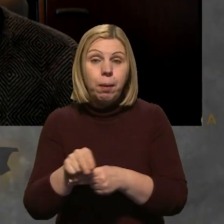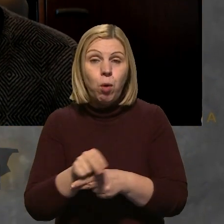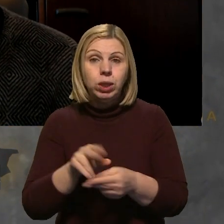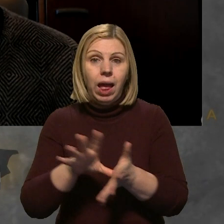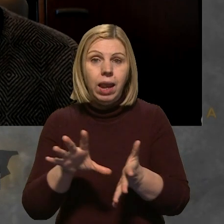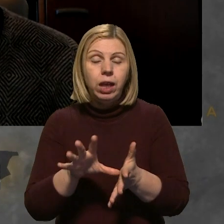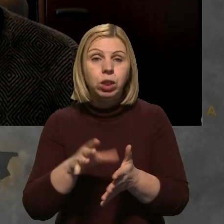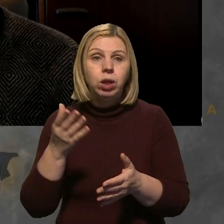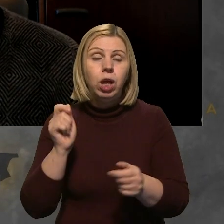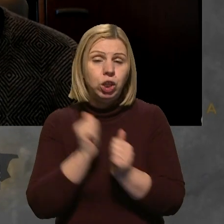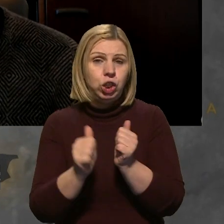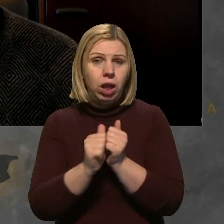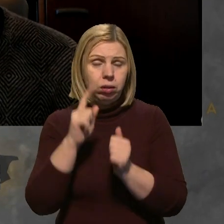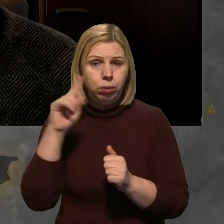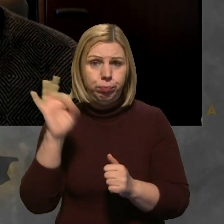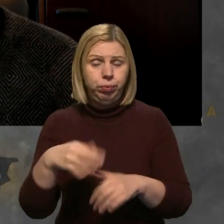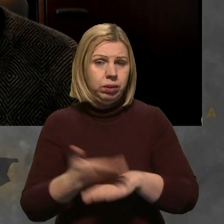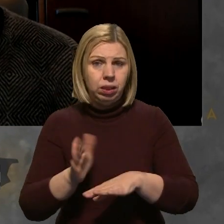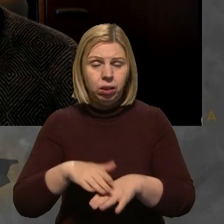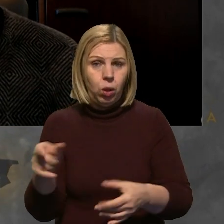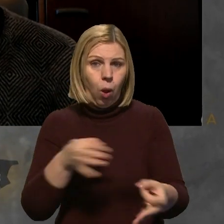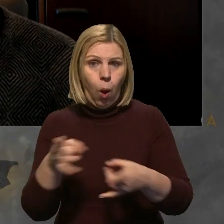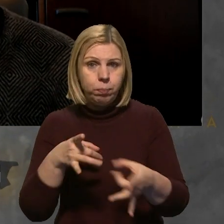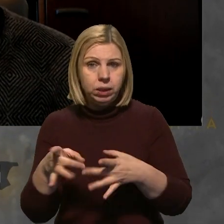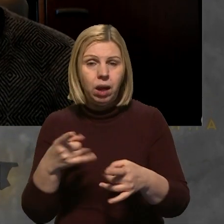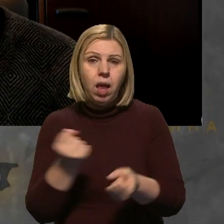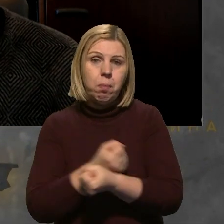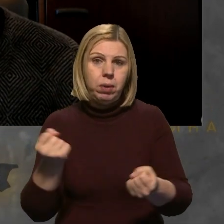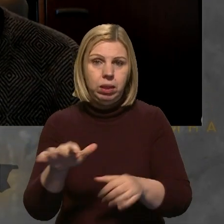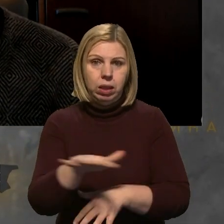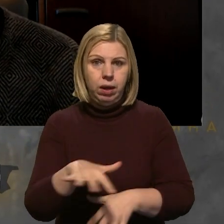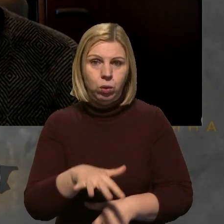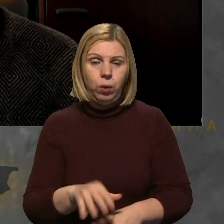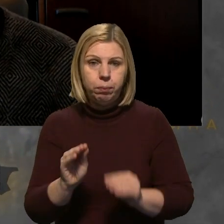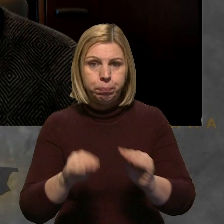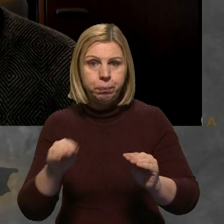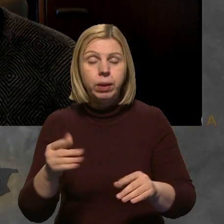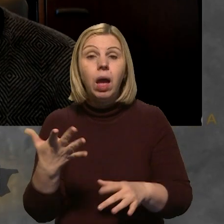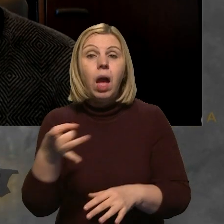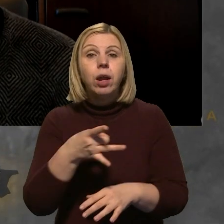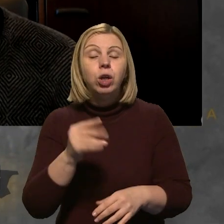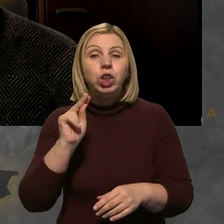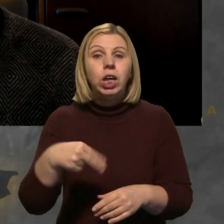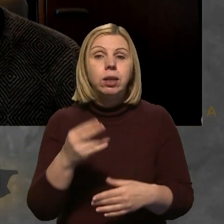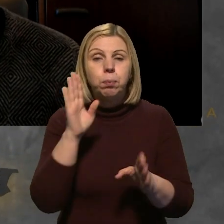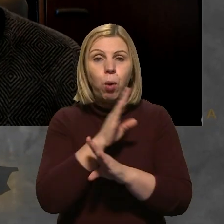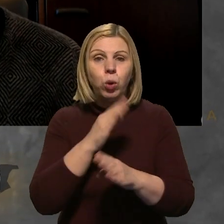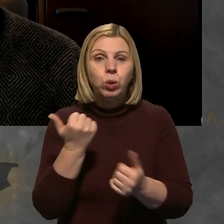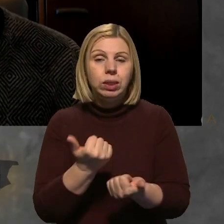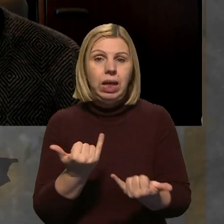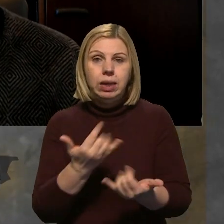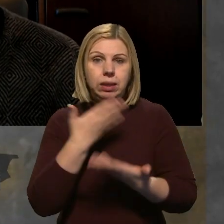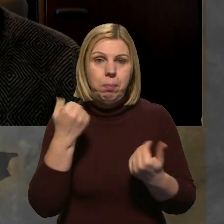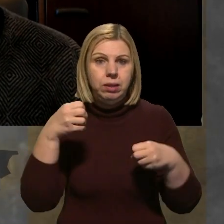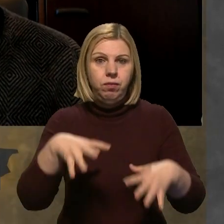Там почасту складнена обстрілами або замінуванням території. А в яких регіонах через негоду зараз в основному